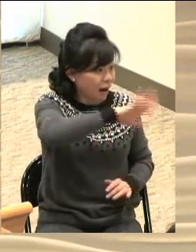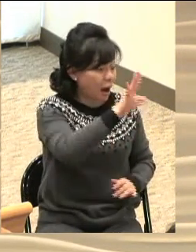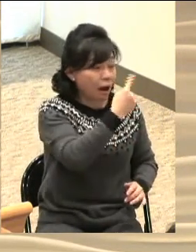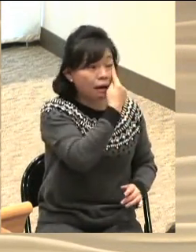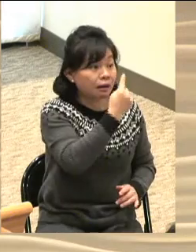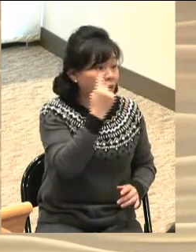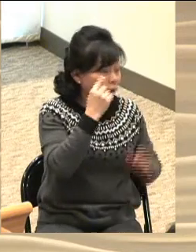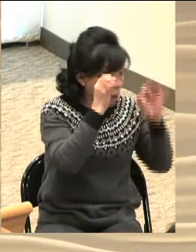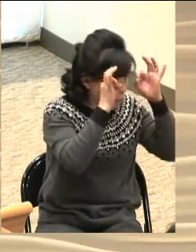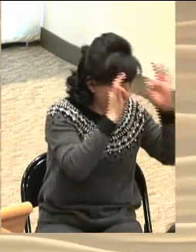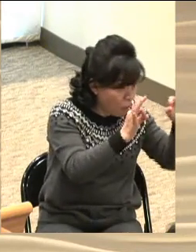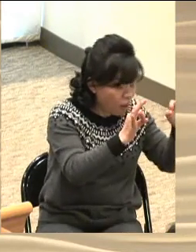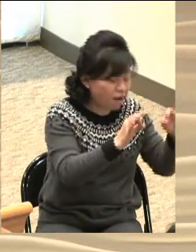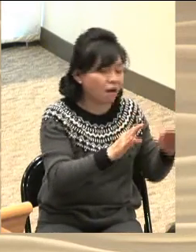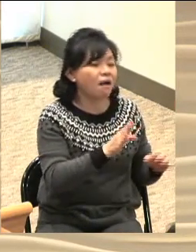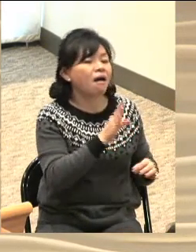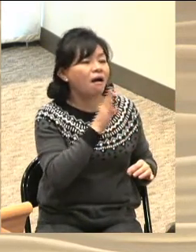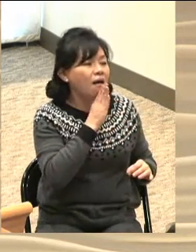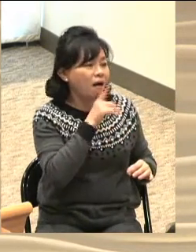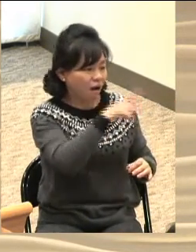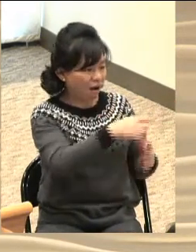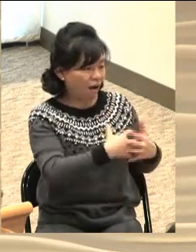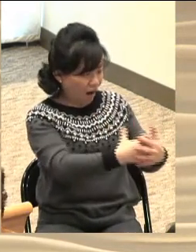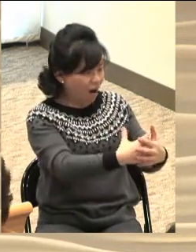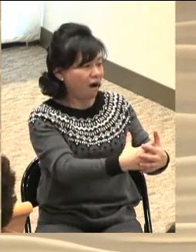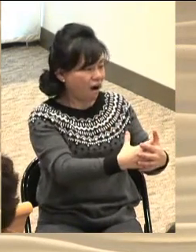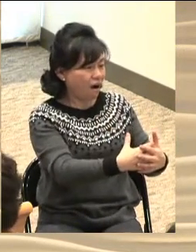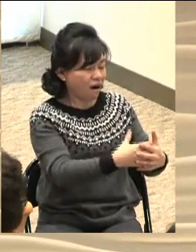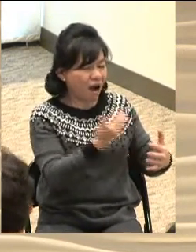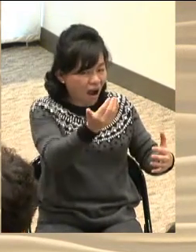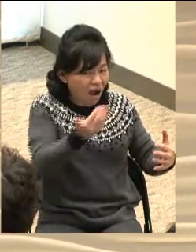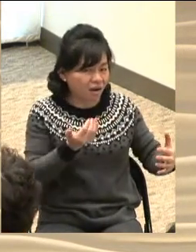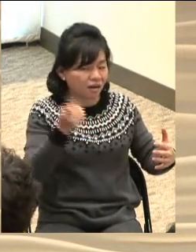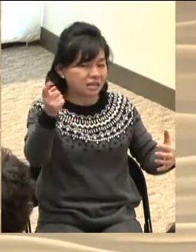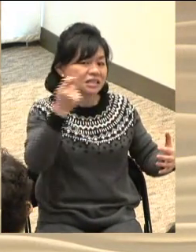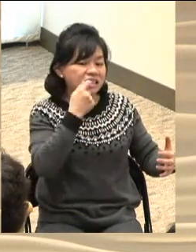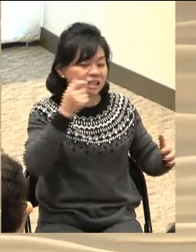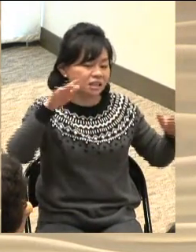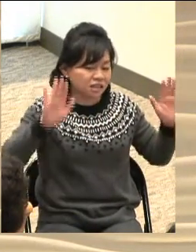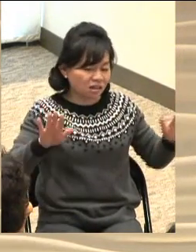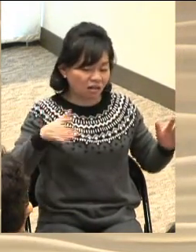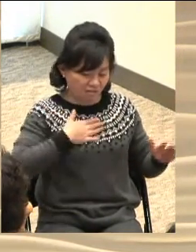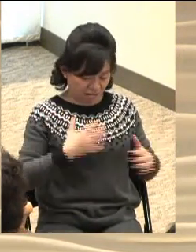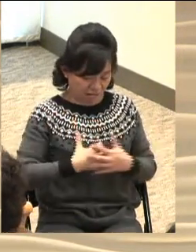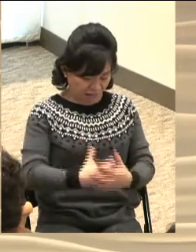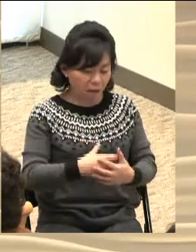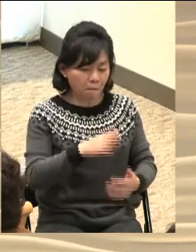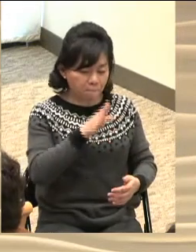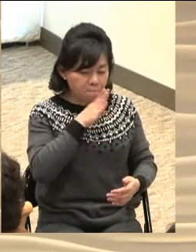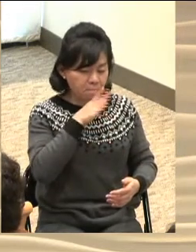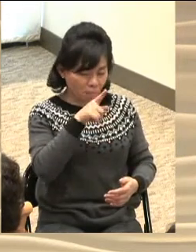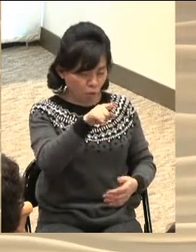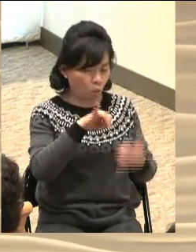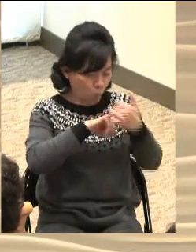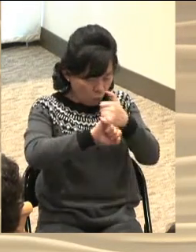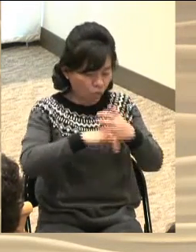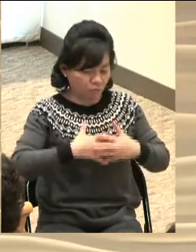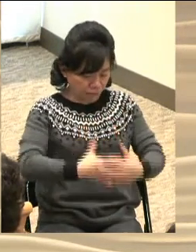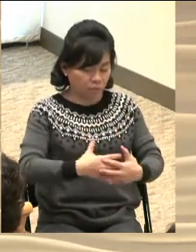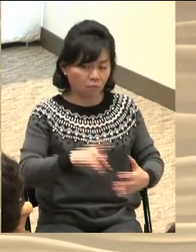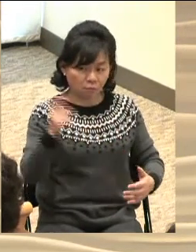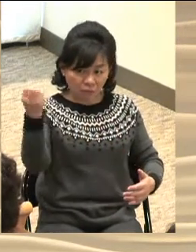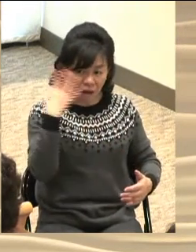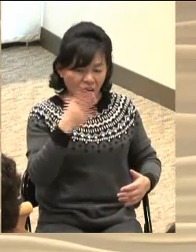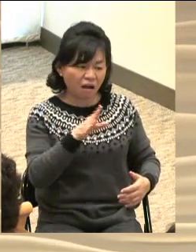잉태하게 되리라는 것을 깨닫습니다 이것이 그녀를 말할 수 없는 기쁨과 벅찬 감동 속으로